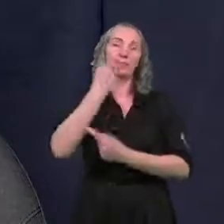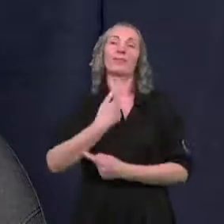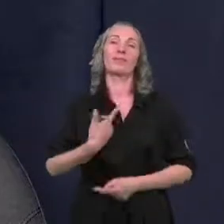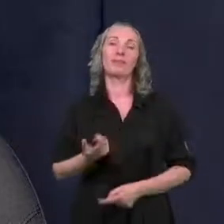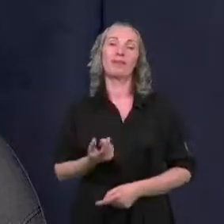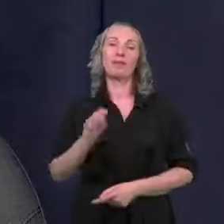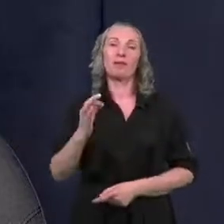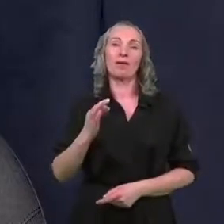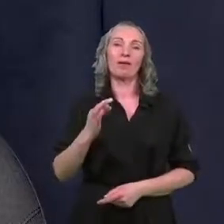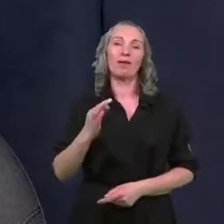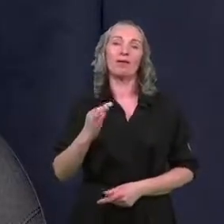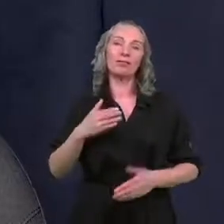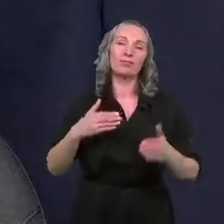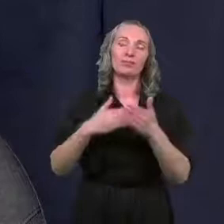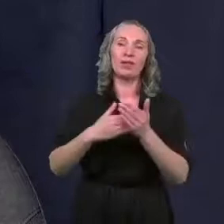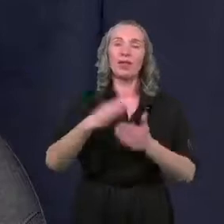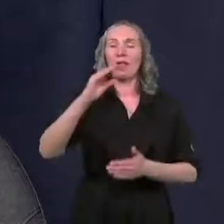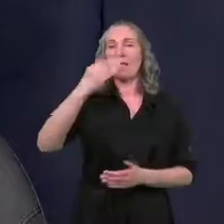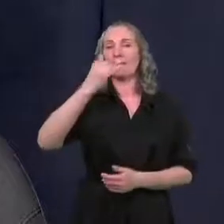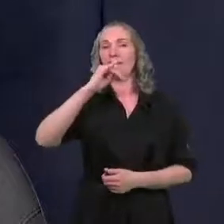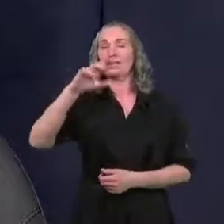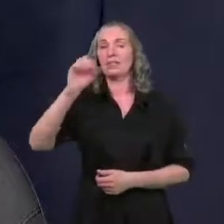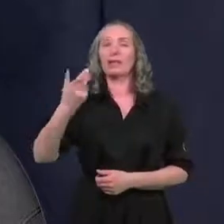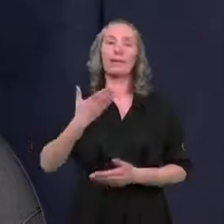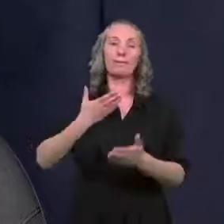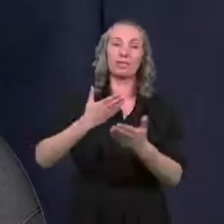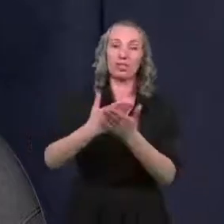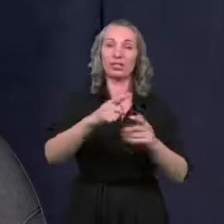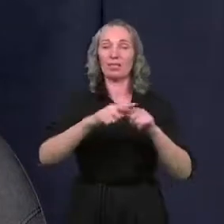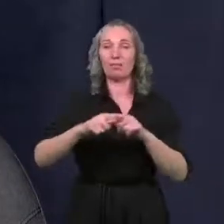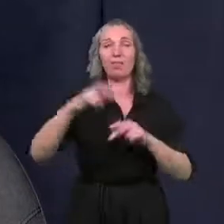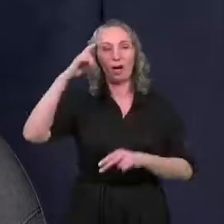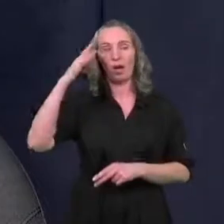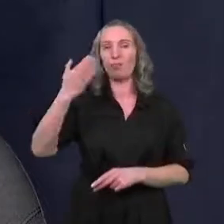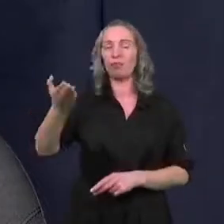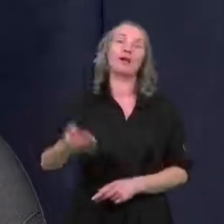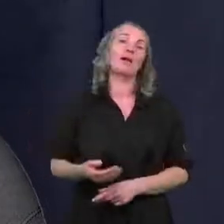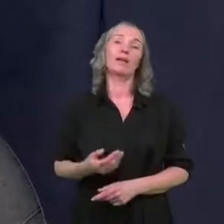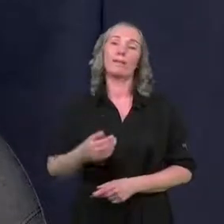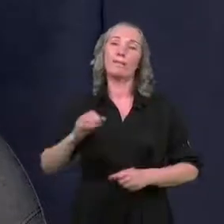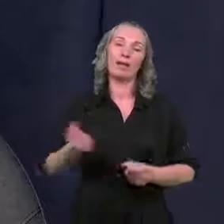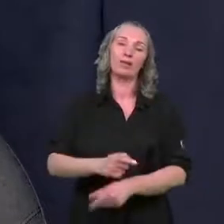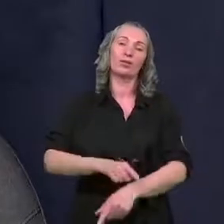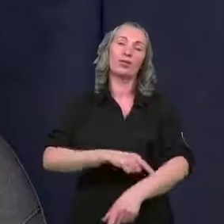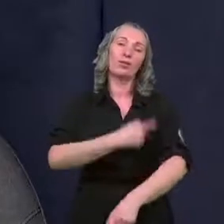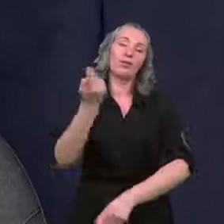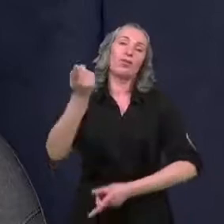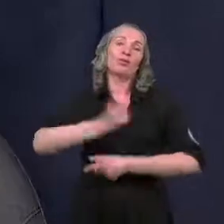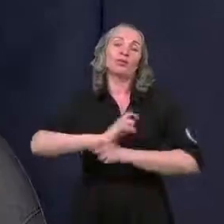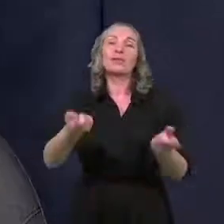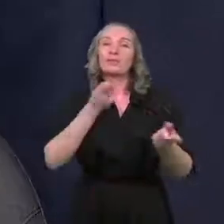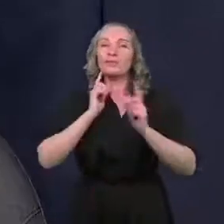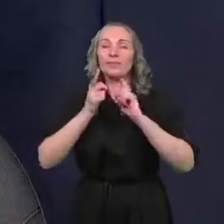ograniczeniu emisji też przez naszą spółkę komunalną. Dlatego też przez bardzo długi czas rozmawialiśmy